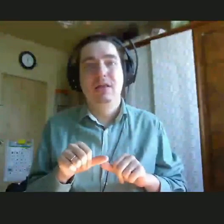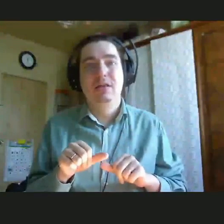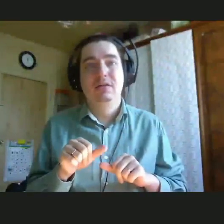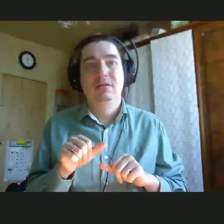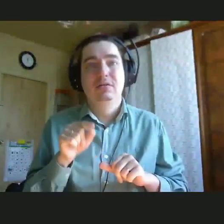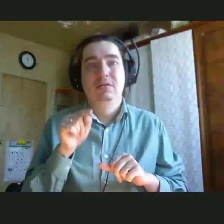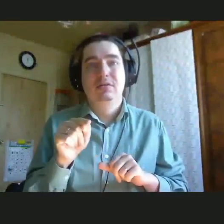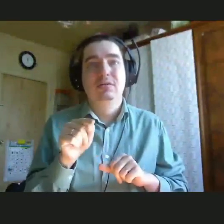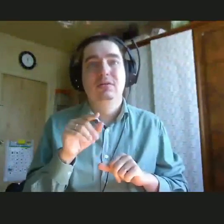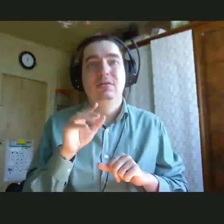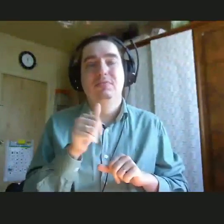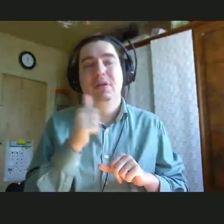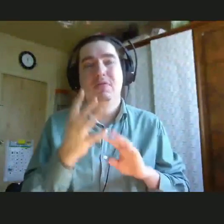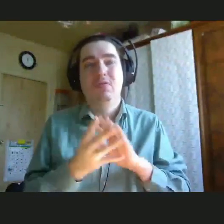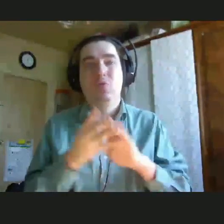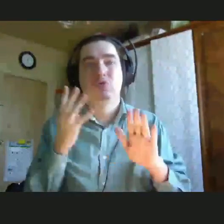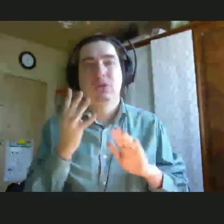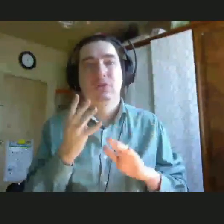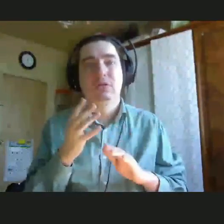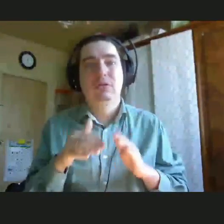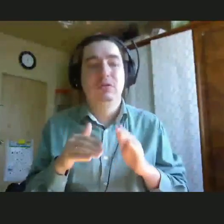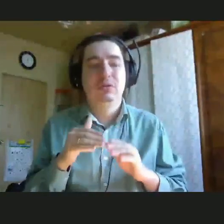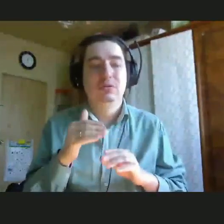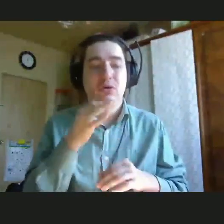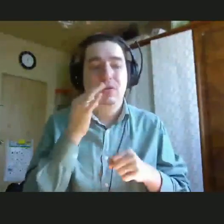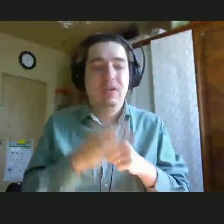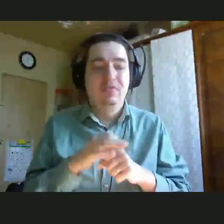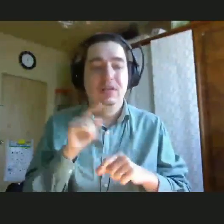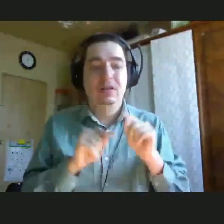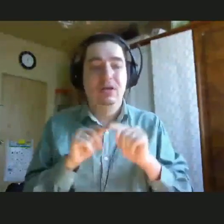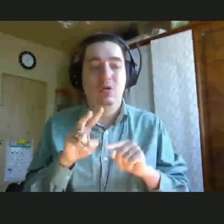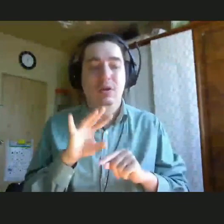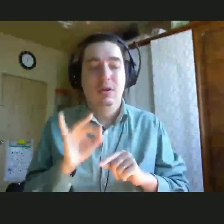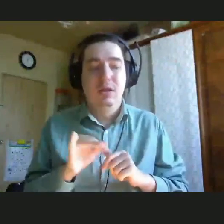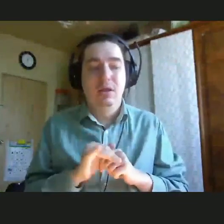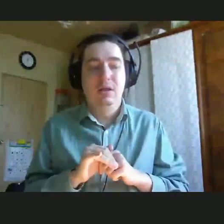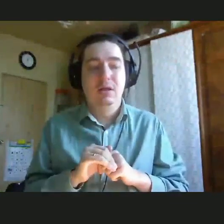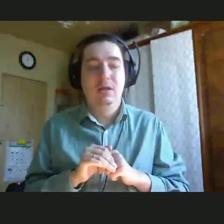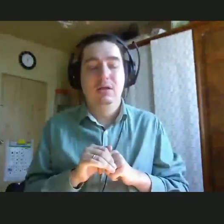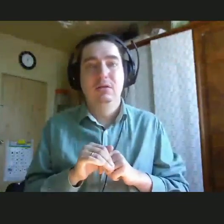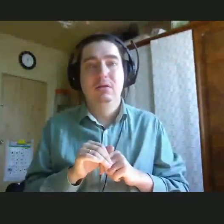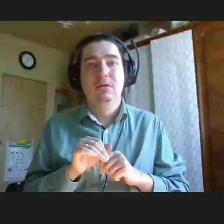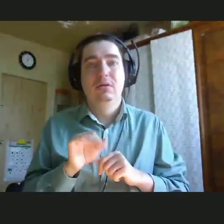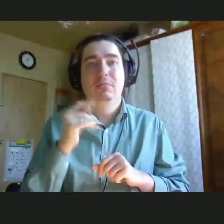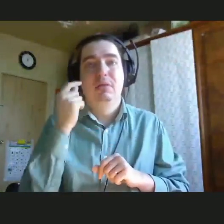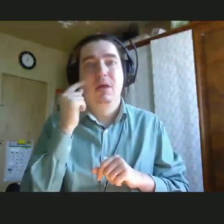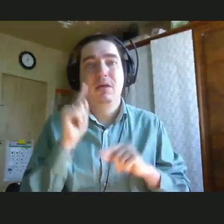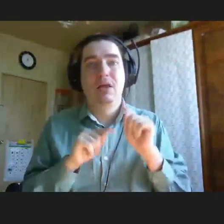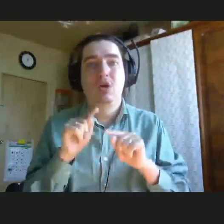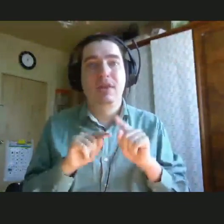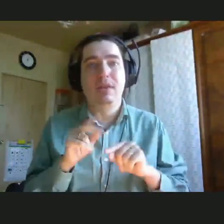навыков – это, в первую очередь, ответственность родителя, и от понимания родителя